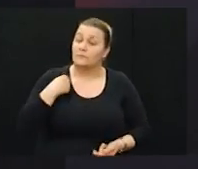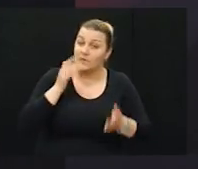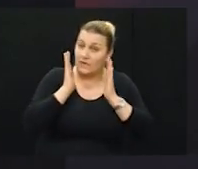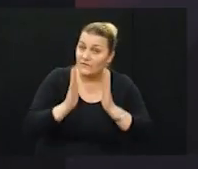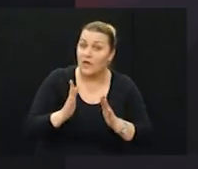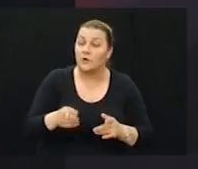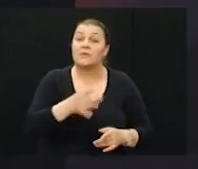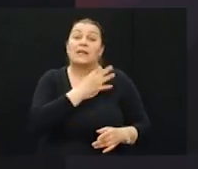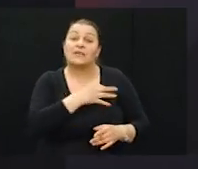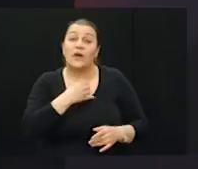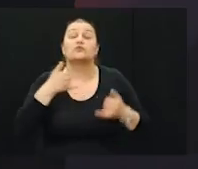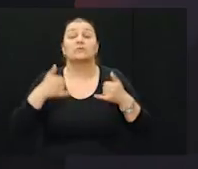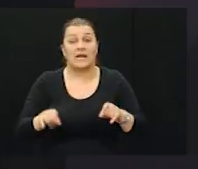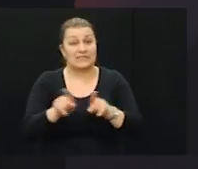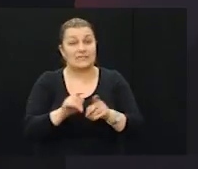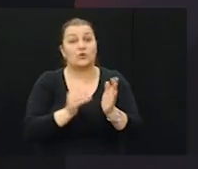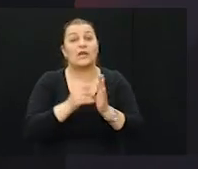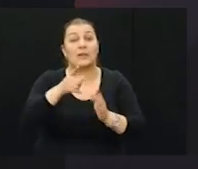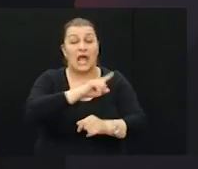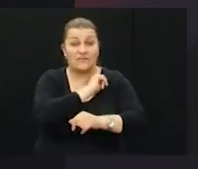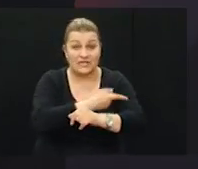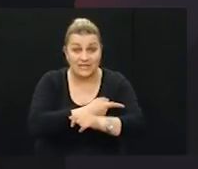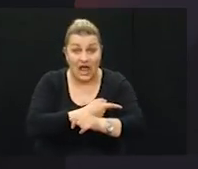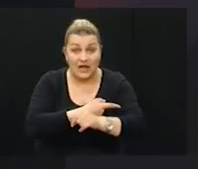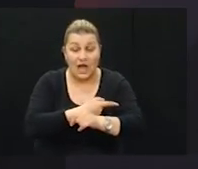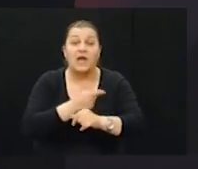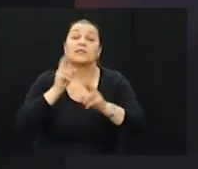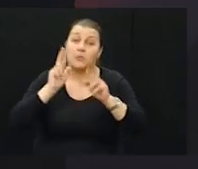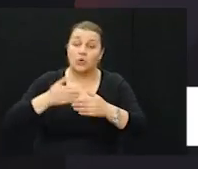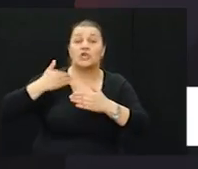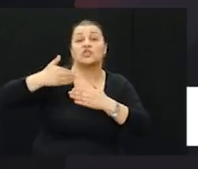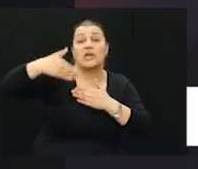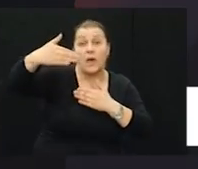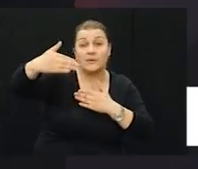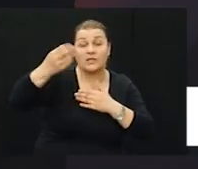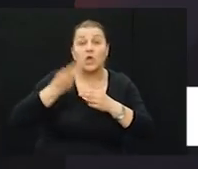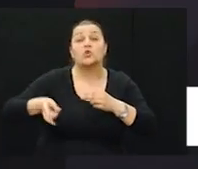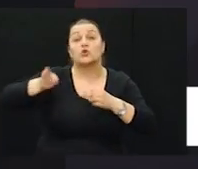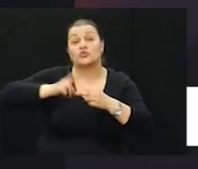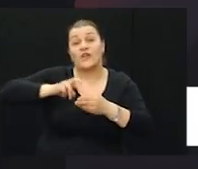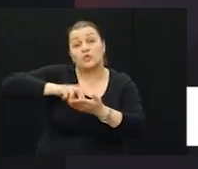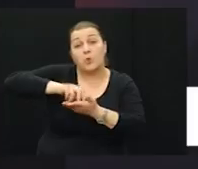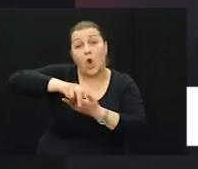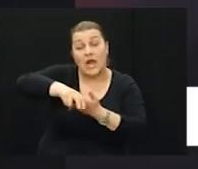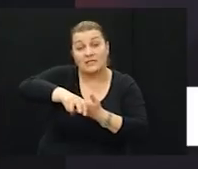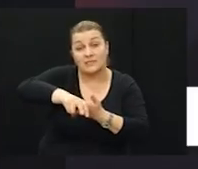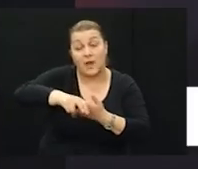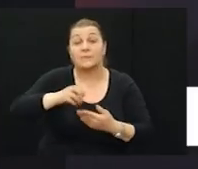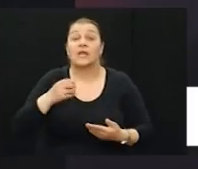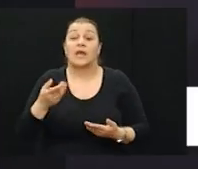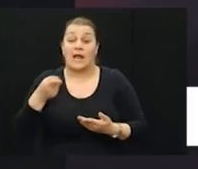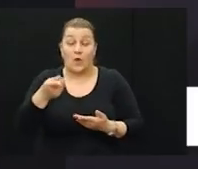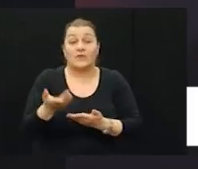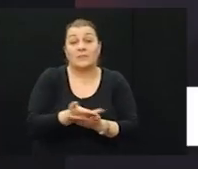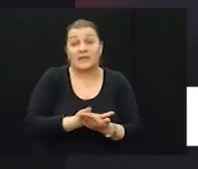Vjerujem da Hrvatsko i danas treba takva snaga, takva energija, da može ići naprijed još većim koracima, da na tim